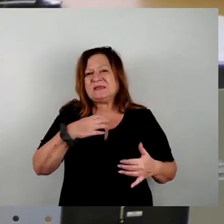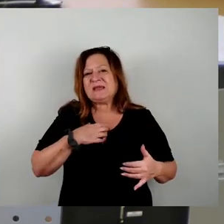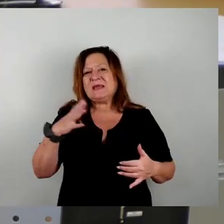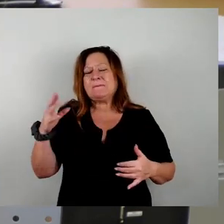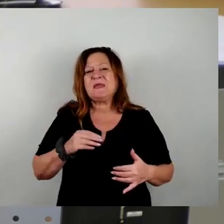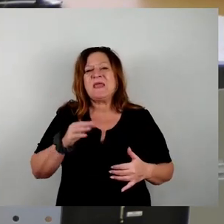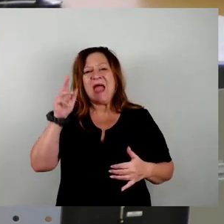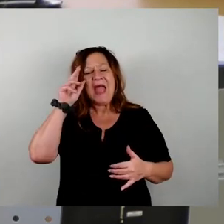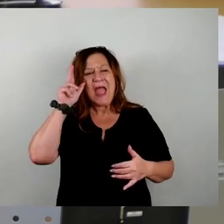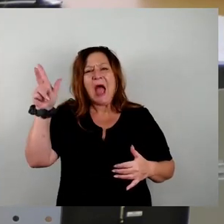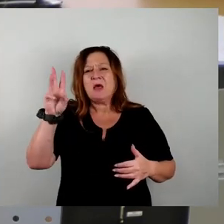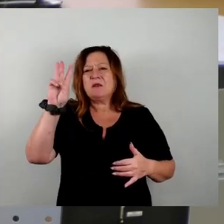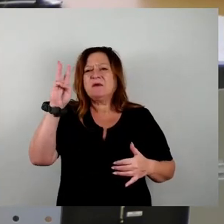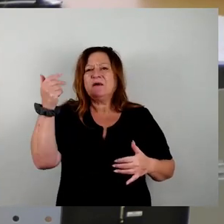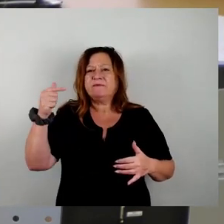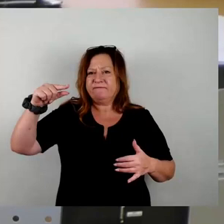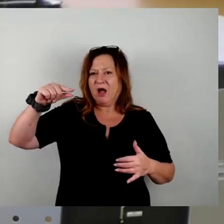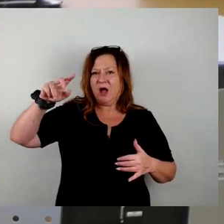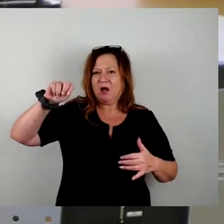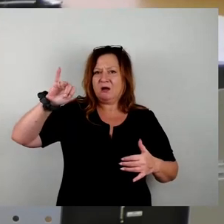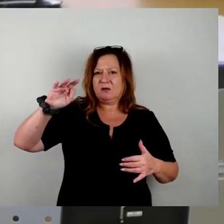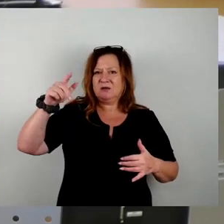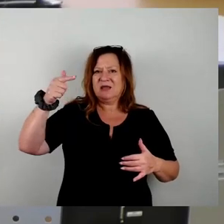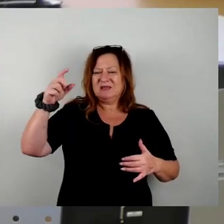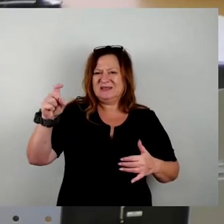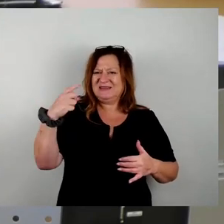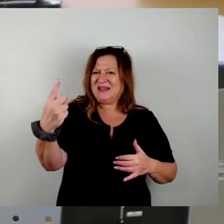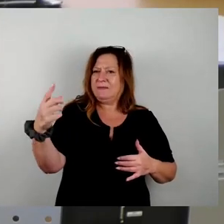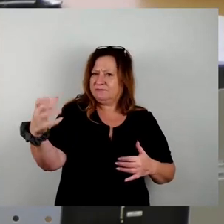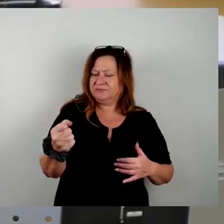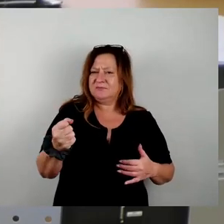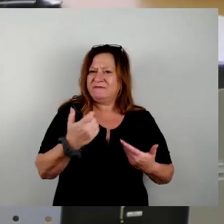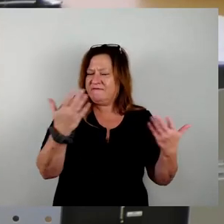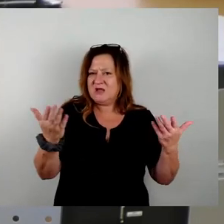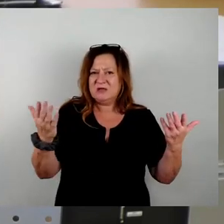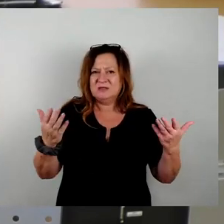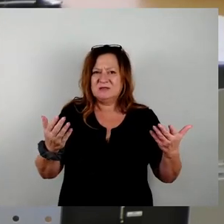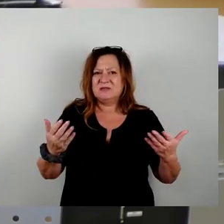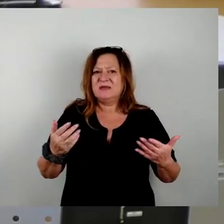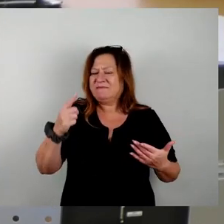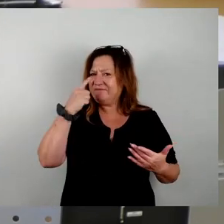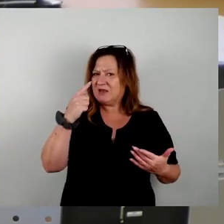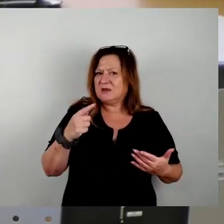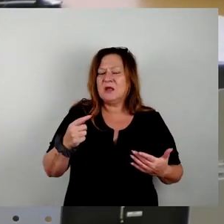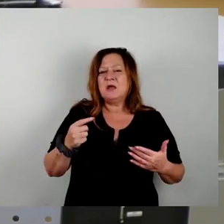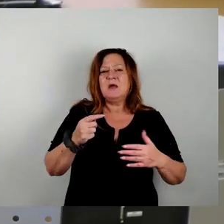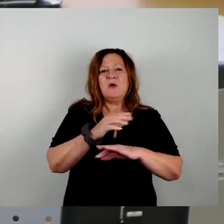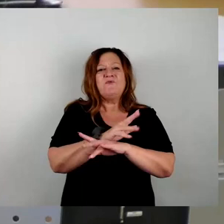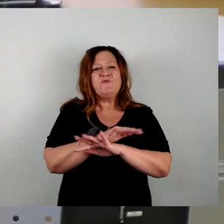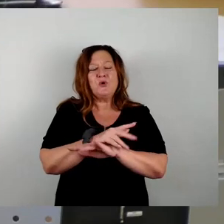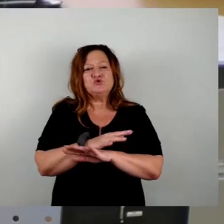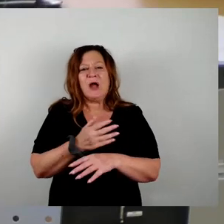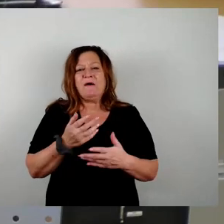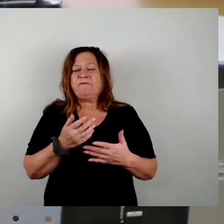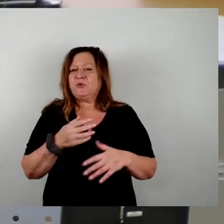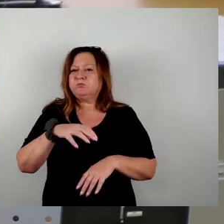hat festgestellt, dass die Auswirkungen der Ansiedlung für die Wirtschaft hier überschaubar sind. Und es